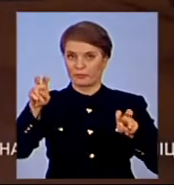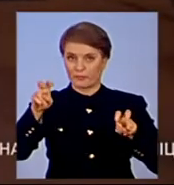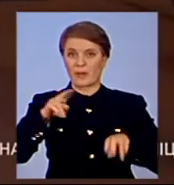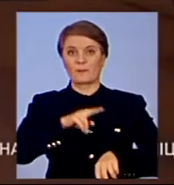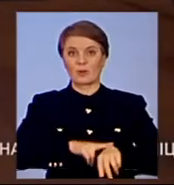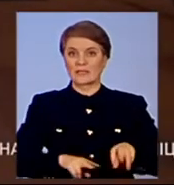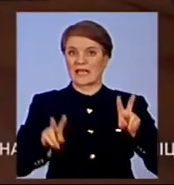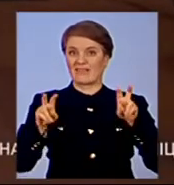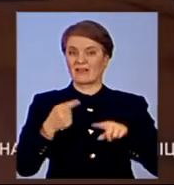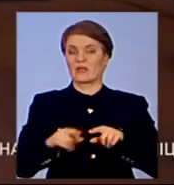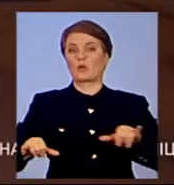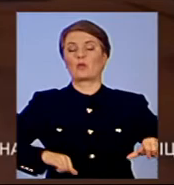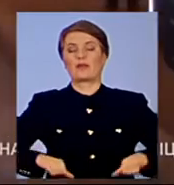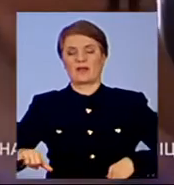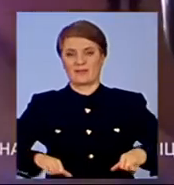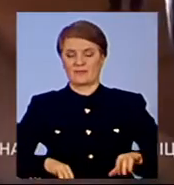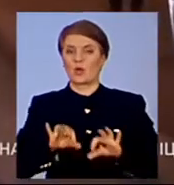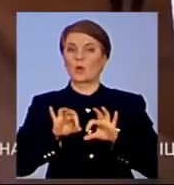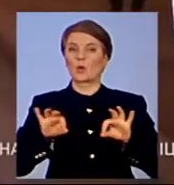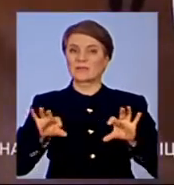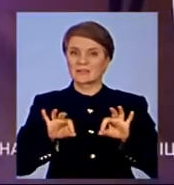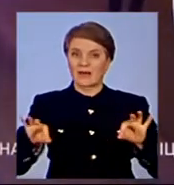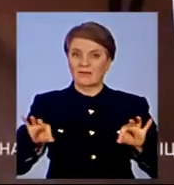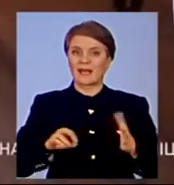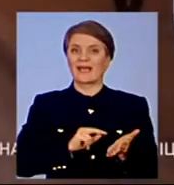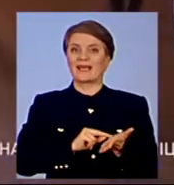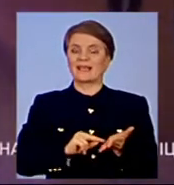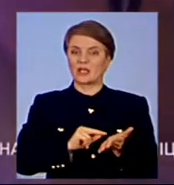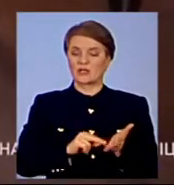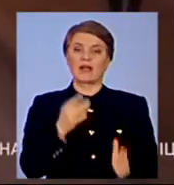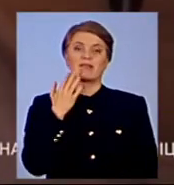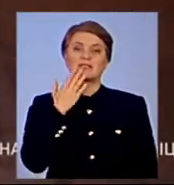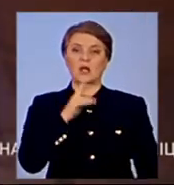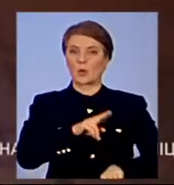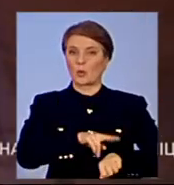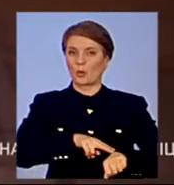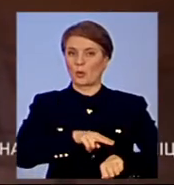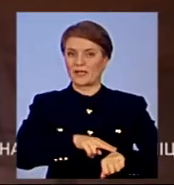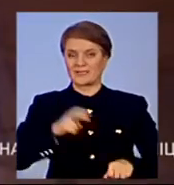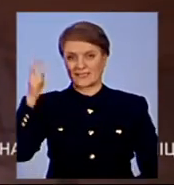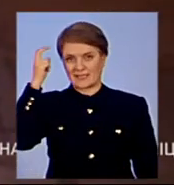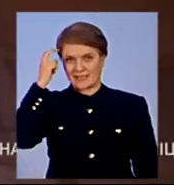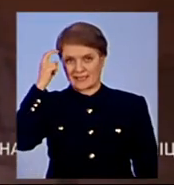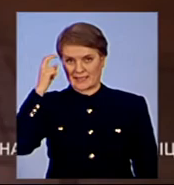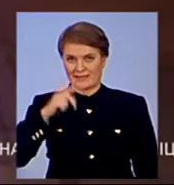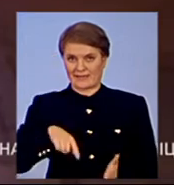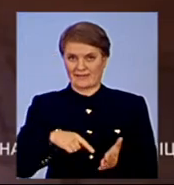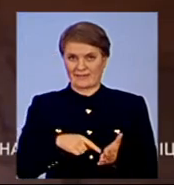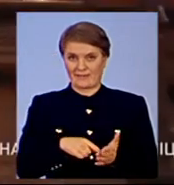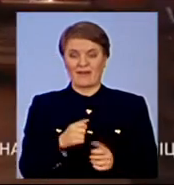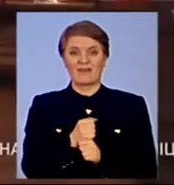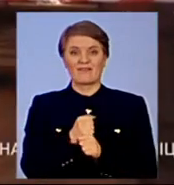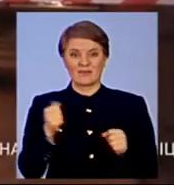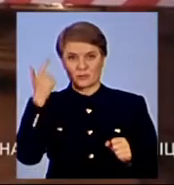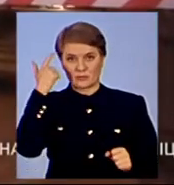Про це новинам на першому розповіла речниця головного управління Нацполіції Києва Оксана Блищик. За її словами, повідомлення про вибух